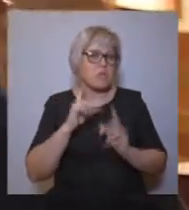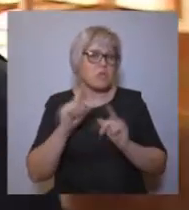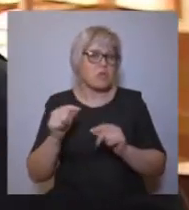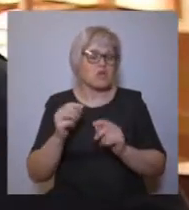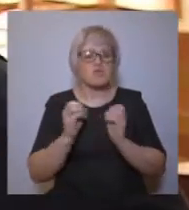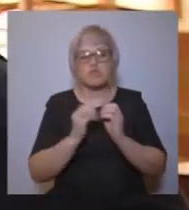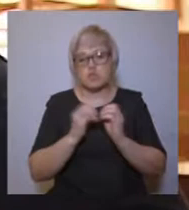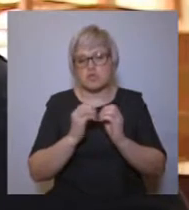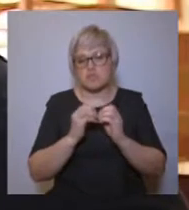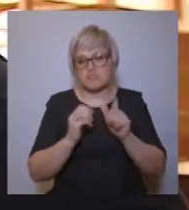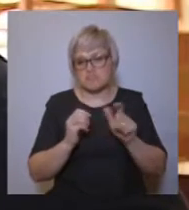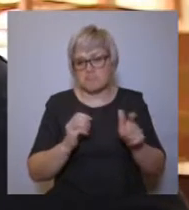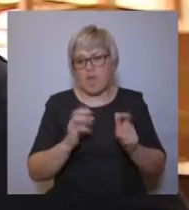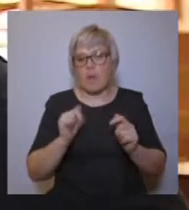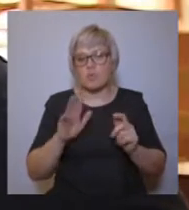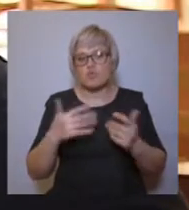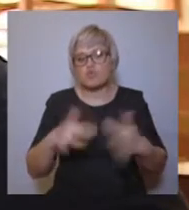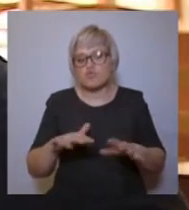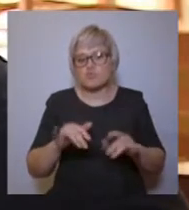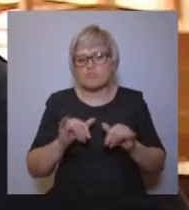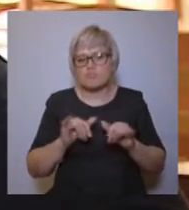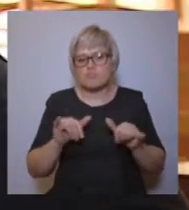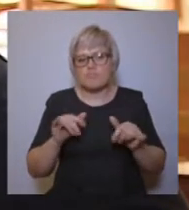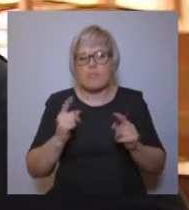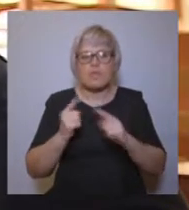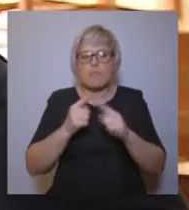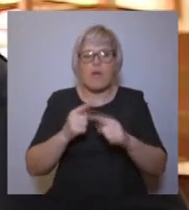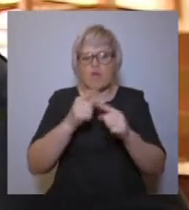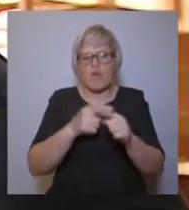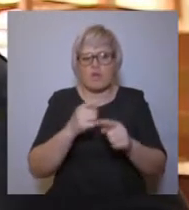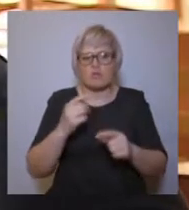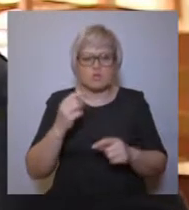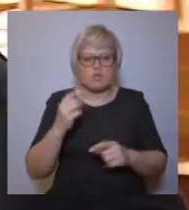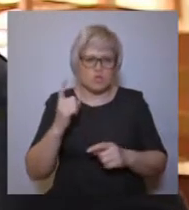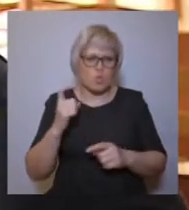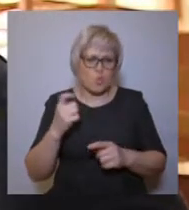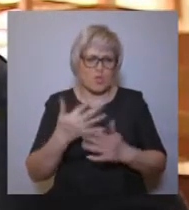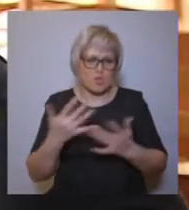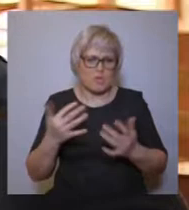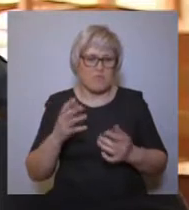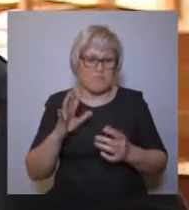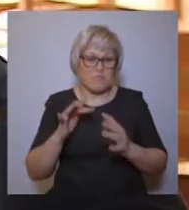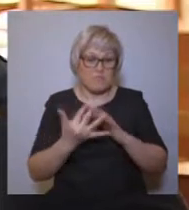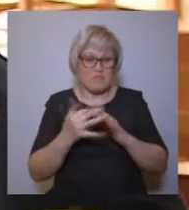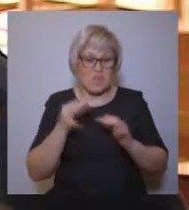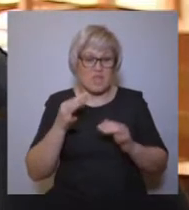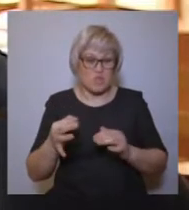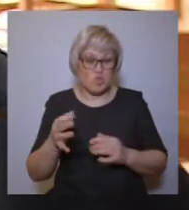Зато в 714 год счет пошел на сотни. Почему?